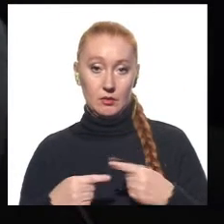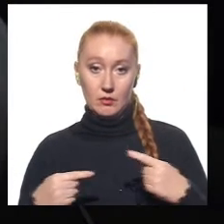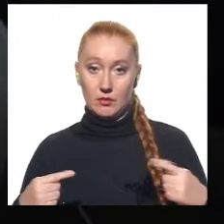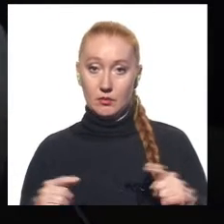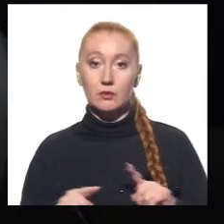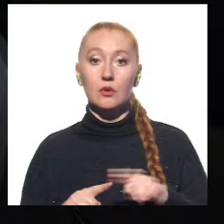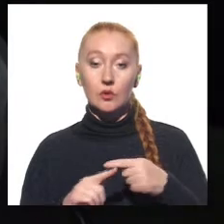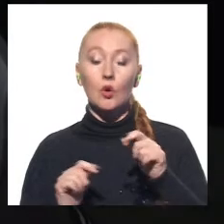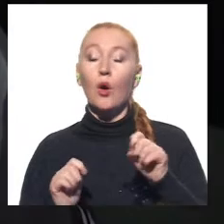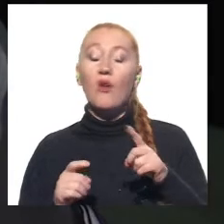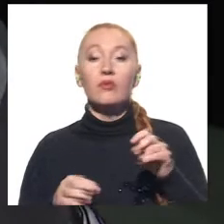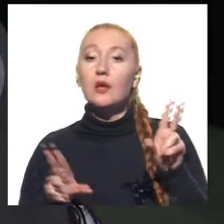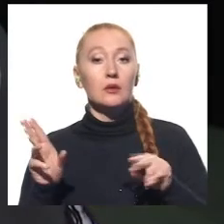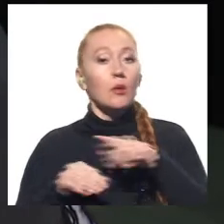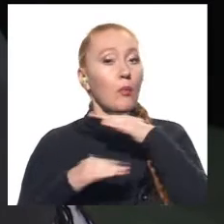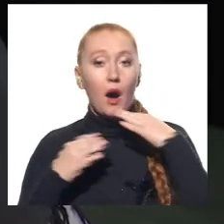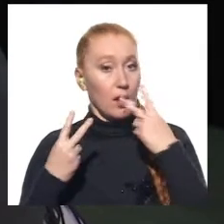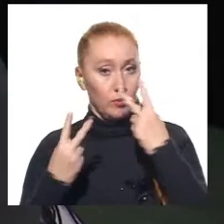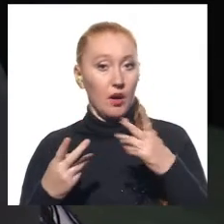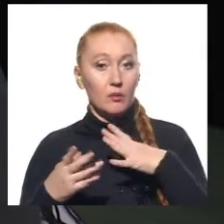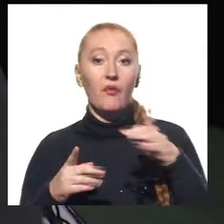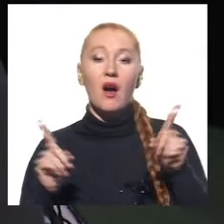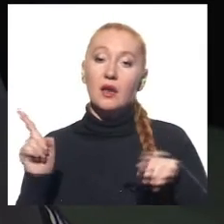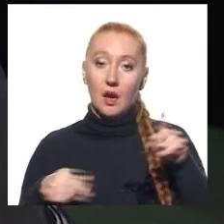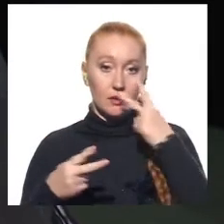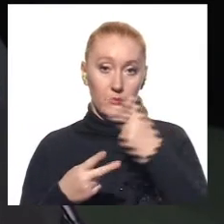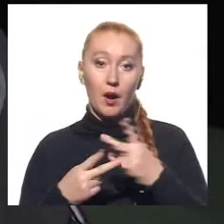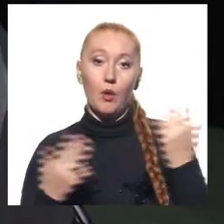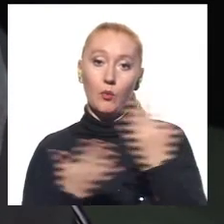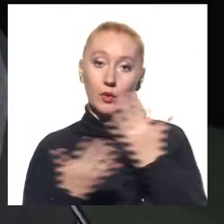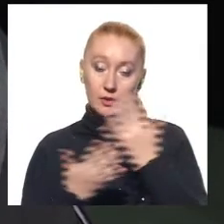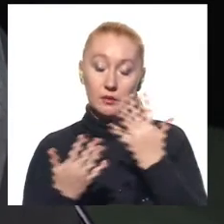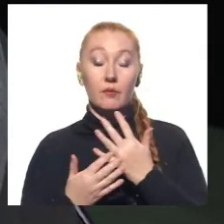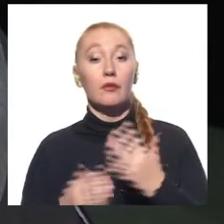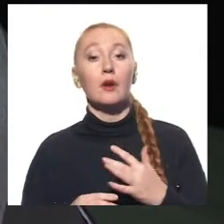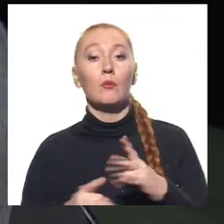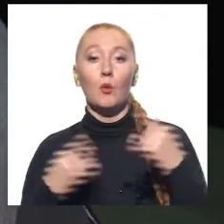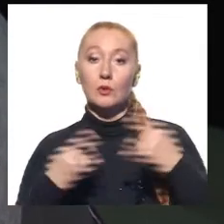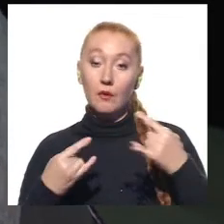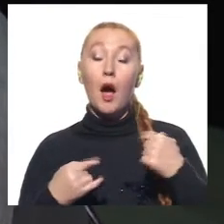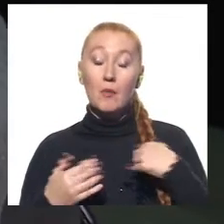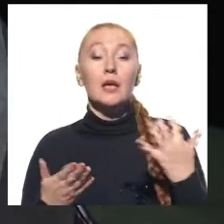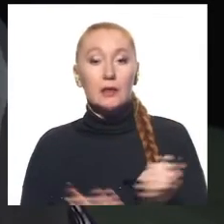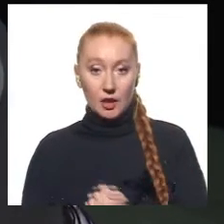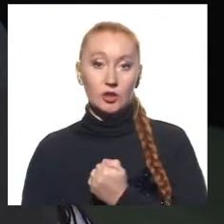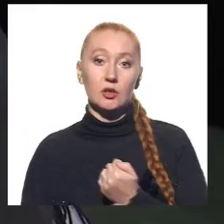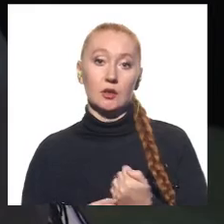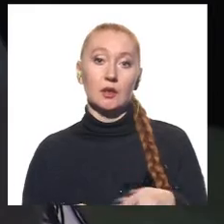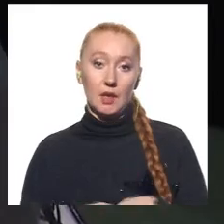які, можливо, не часто показують по телебаченню і в кінофільмах, але ми знайшли такі